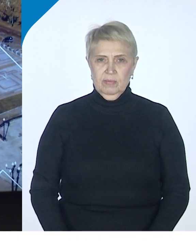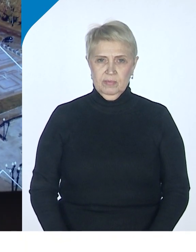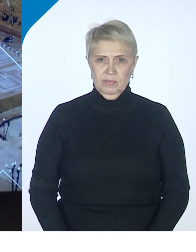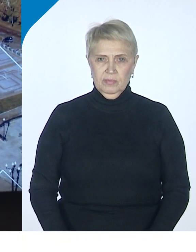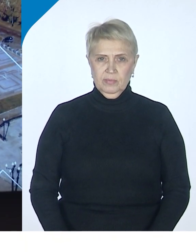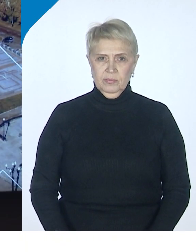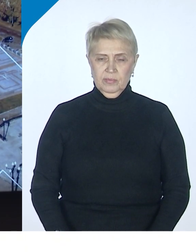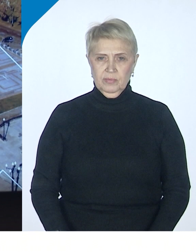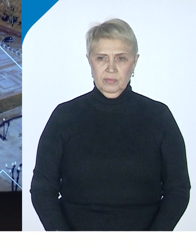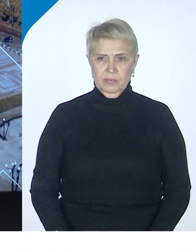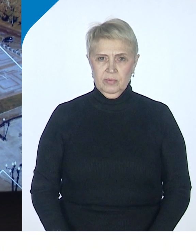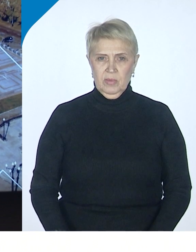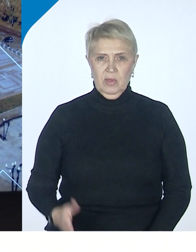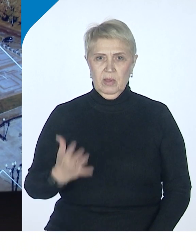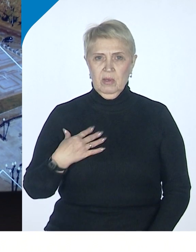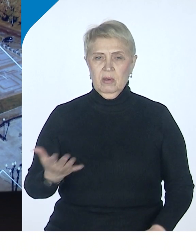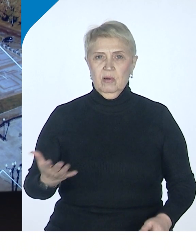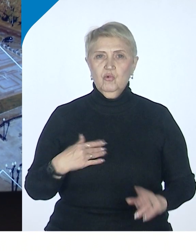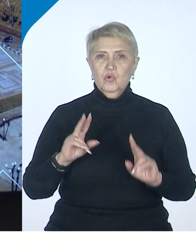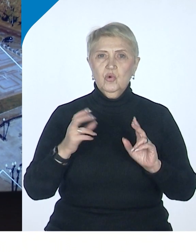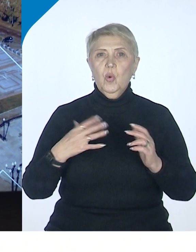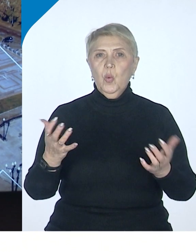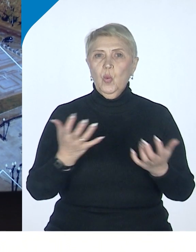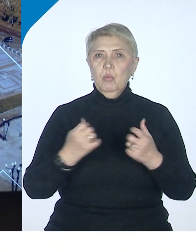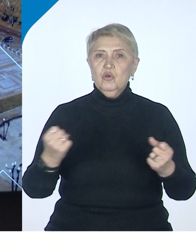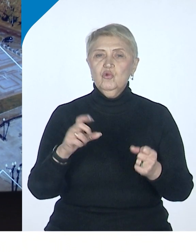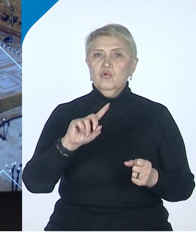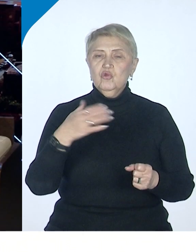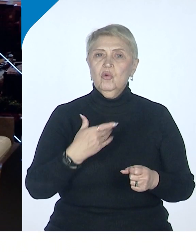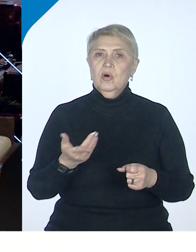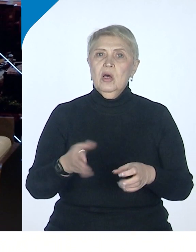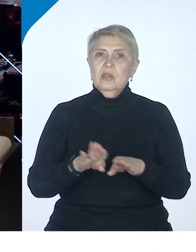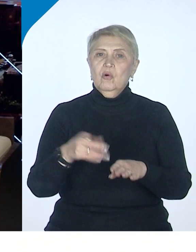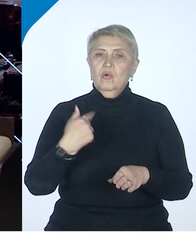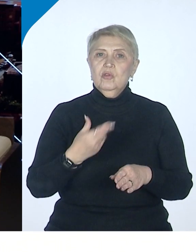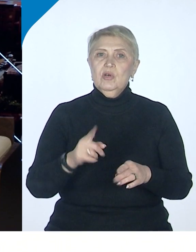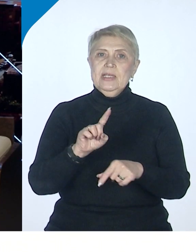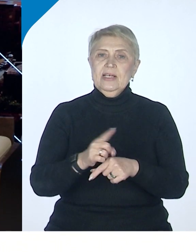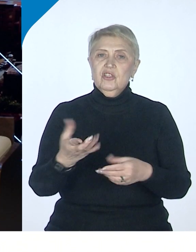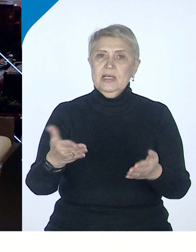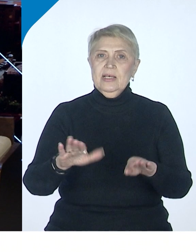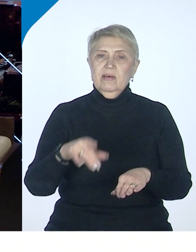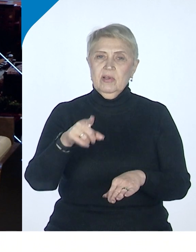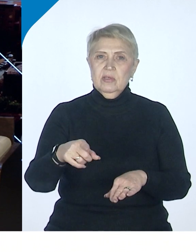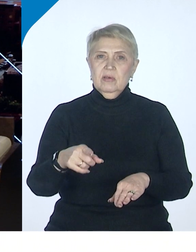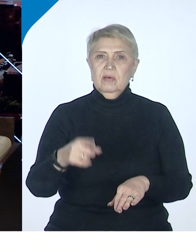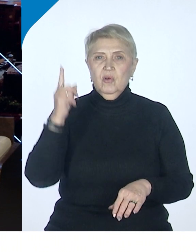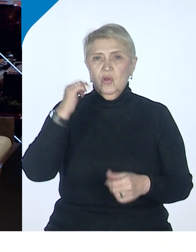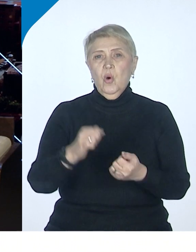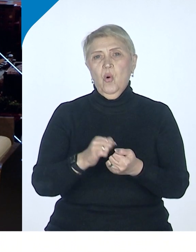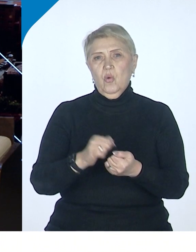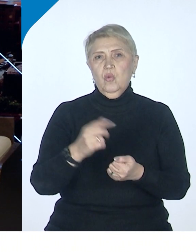И я убежден, что она такой и должна оставаться. Вот глупо строить, видите, глупо